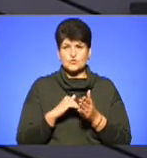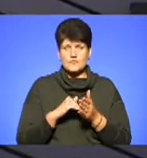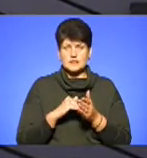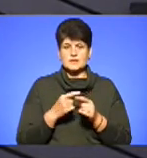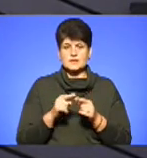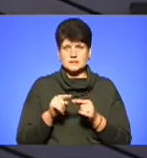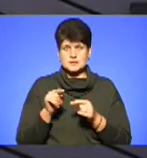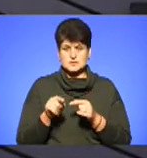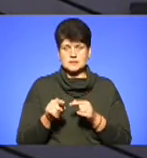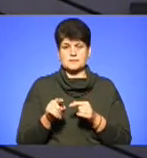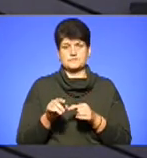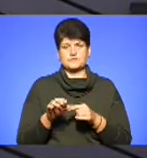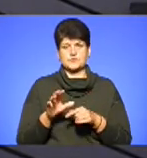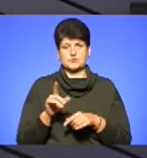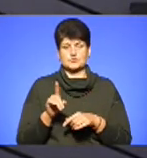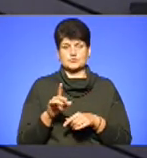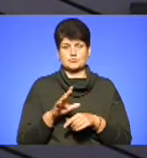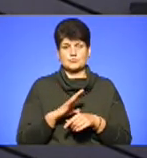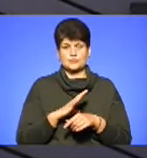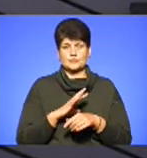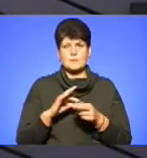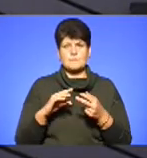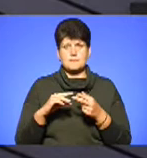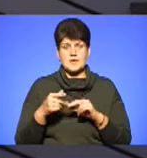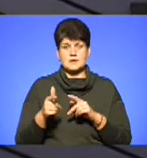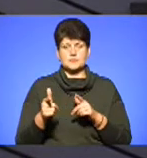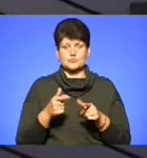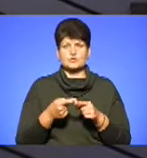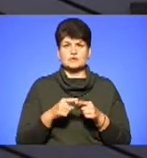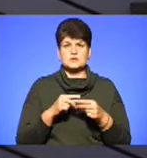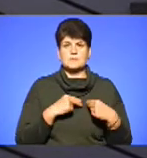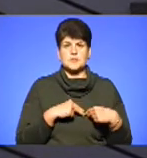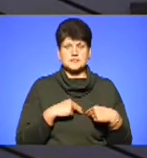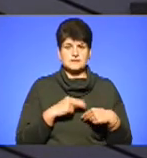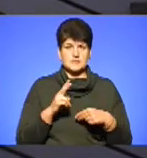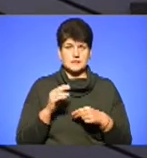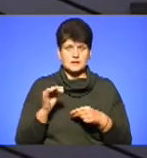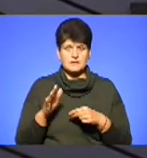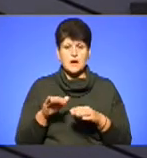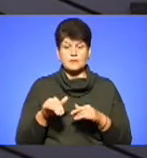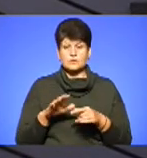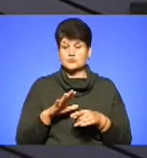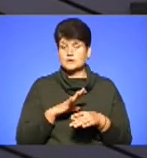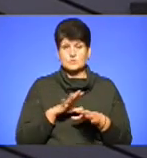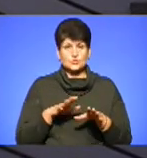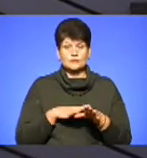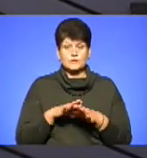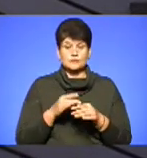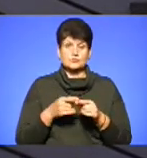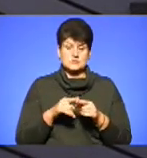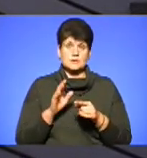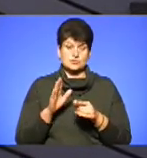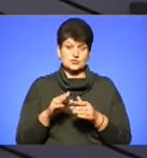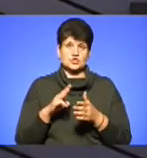це пройти передпілотовку цих працівників, і потім, якщо вони не будуть виконувати, то це буде винесено